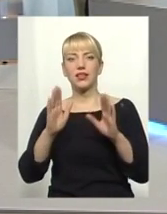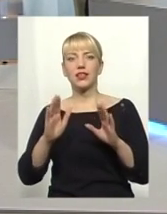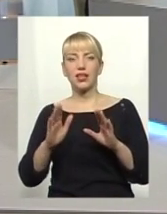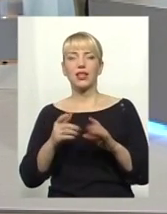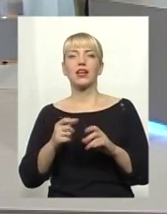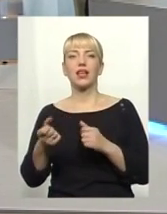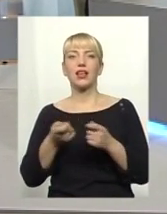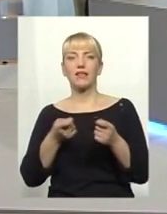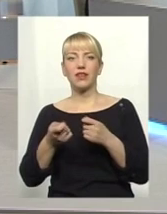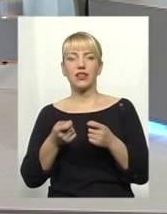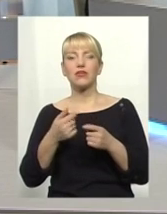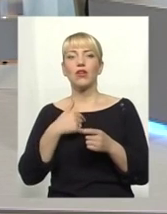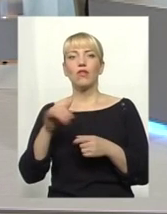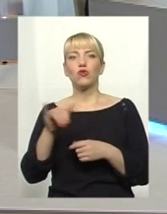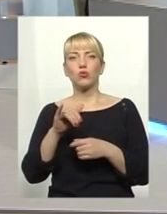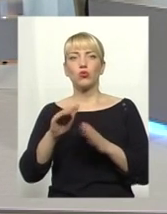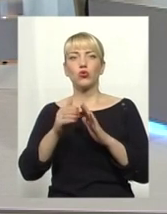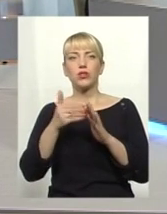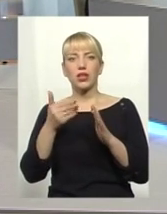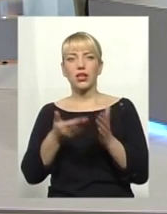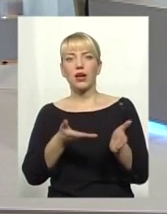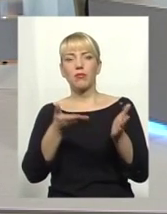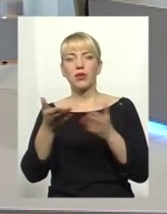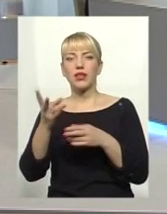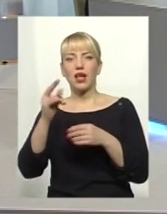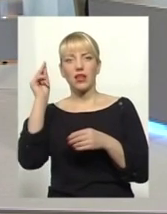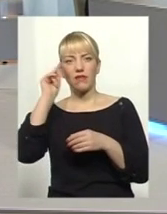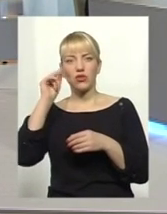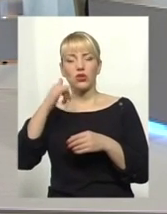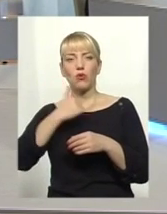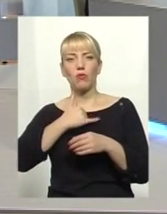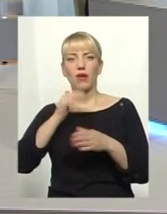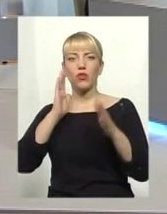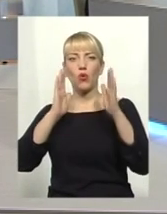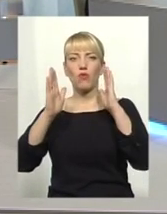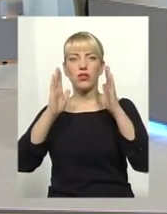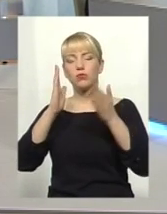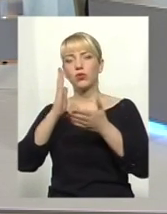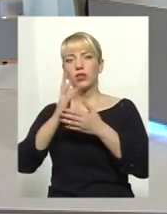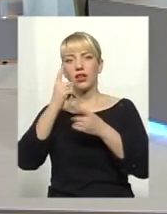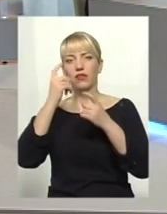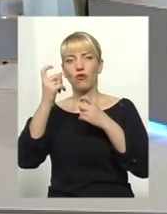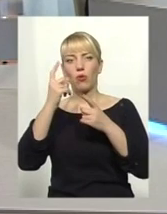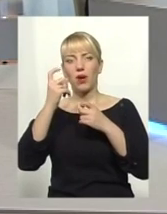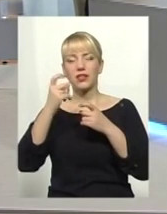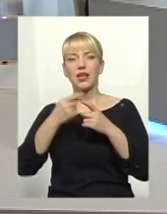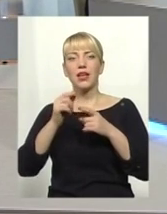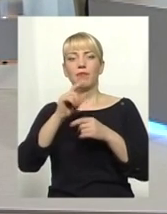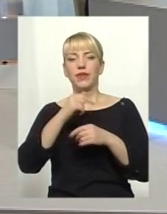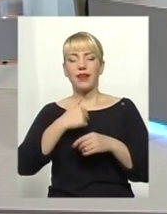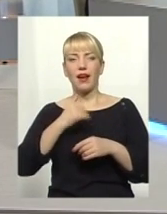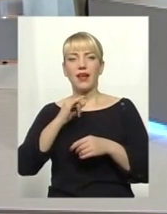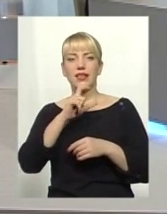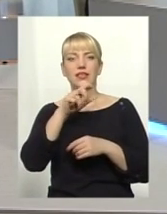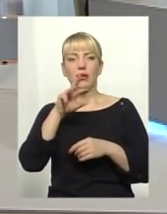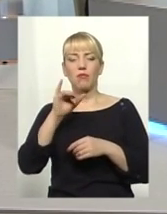у кого є бажання прийти на навчання. В мене особисто в Фейсбуці є інформація, і в ЗМІ ми так стараємося поширювати і